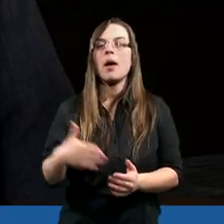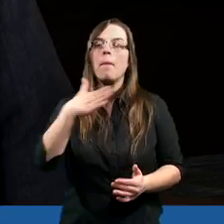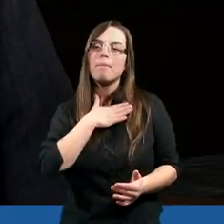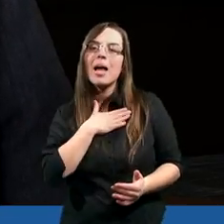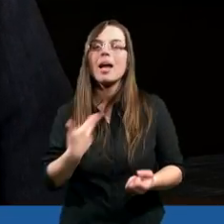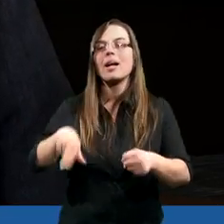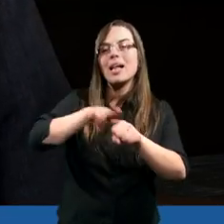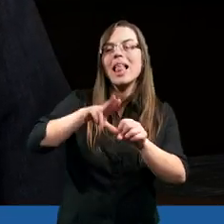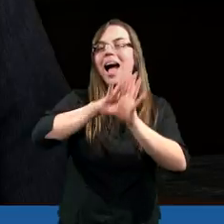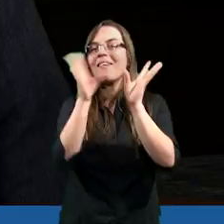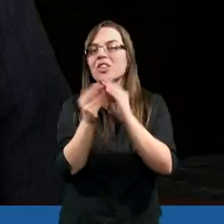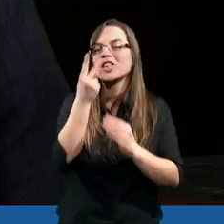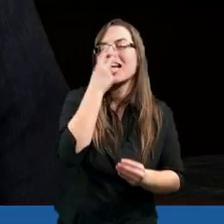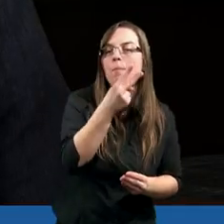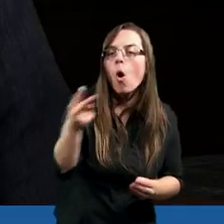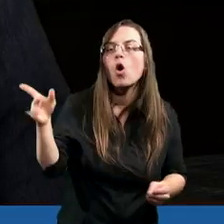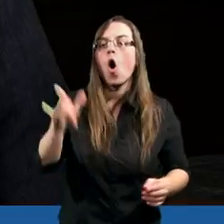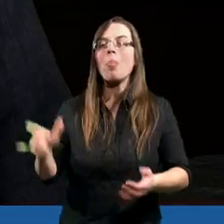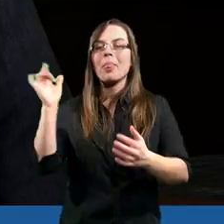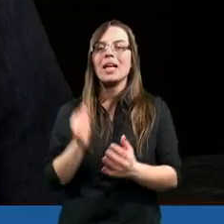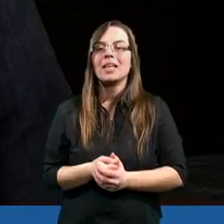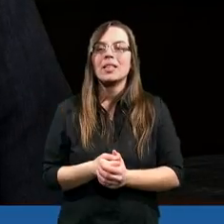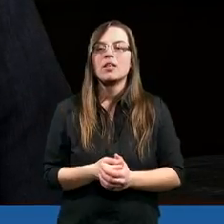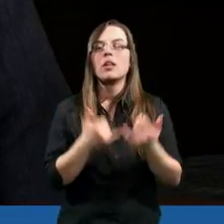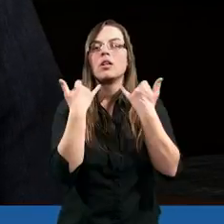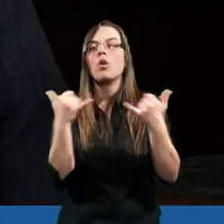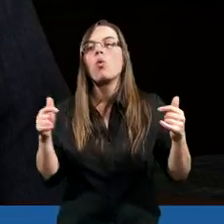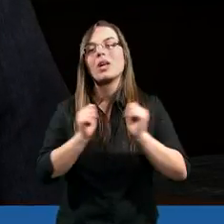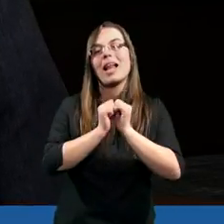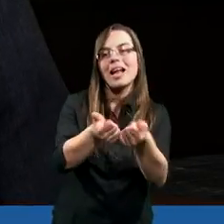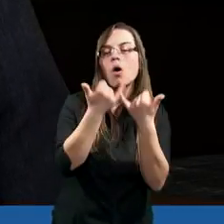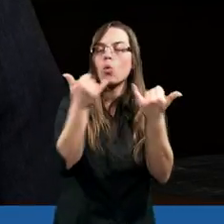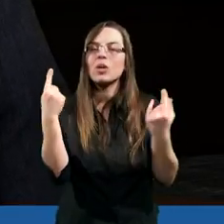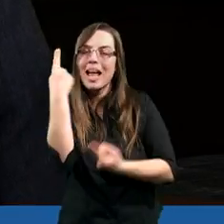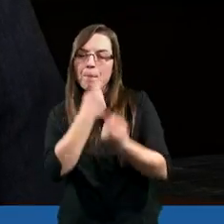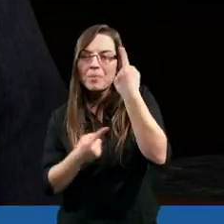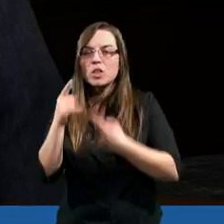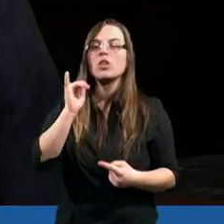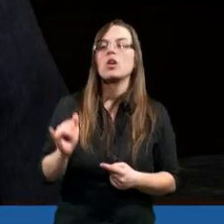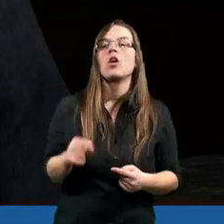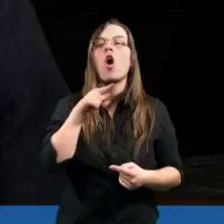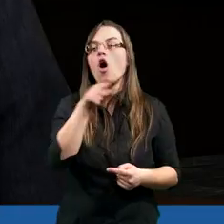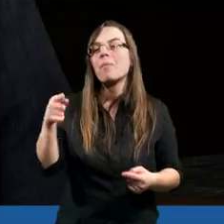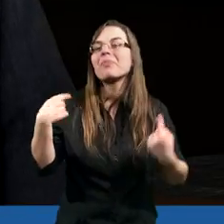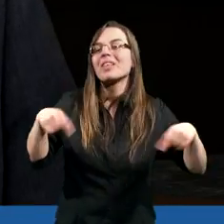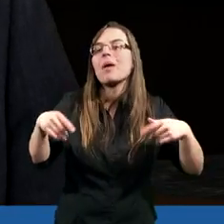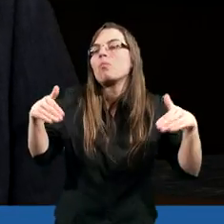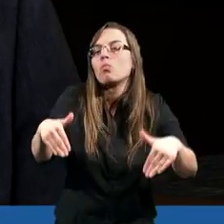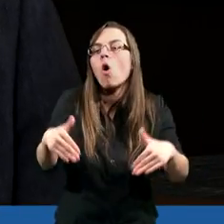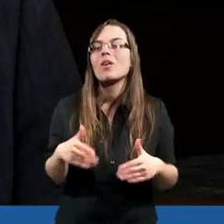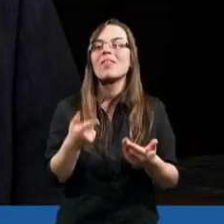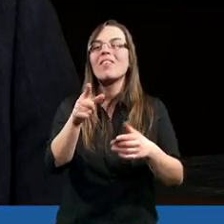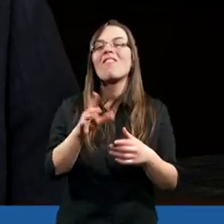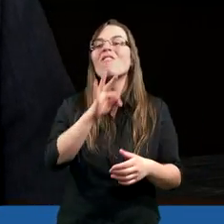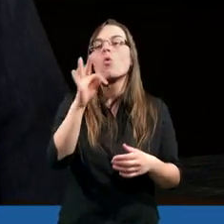mieli na wszystkie poglądy różne zdania, różne myśli, bo nie byłoby